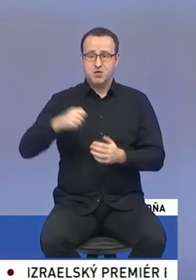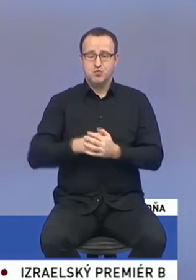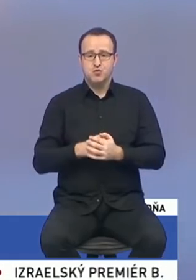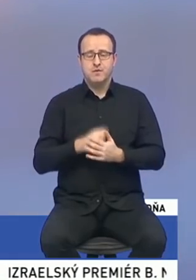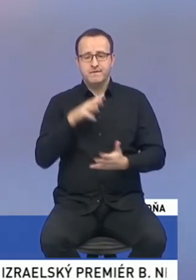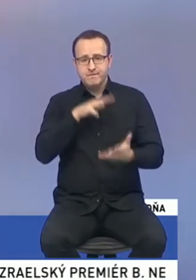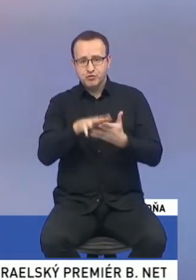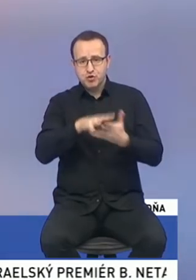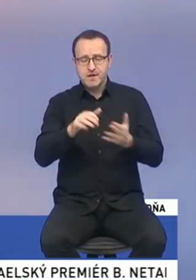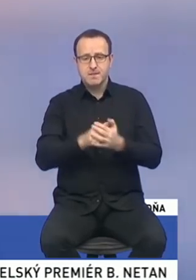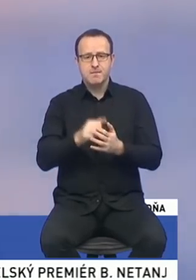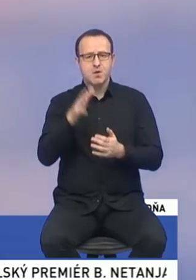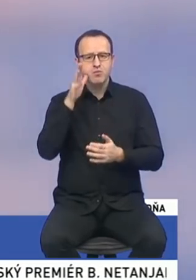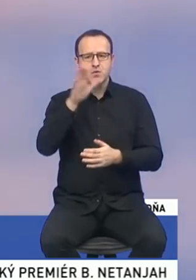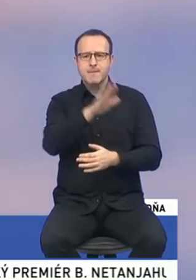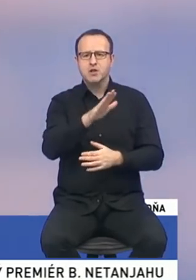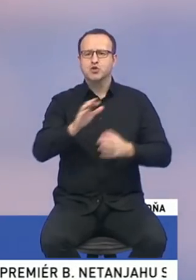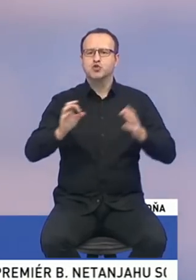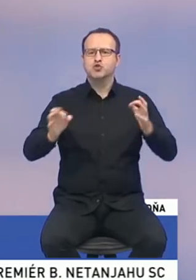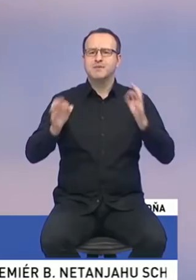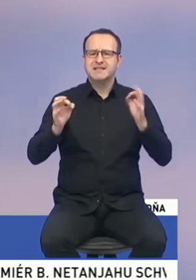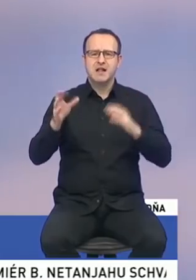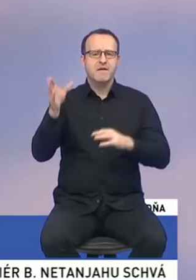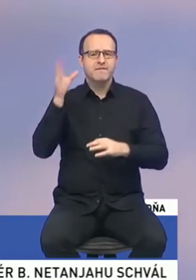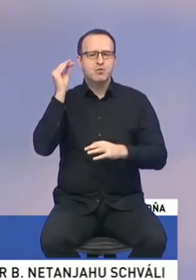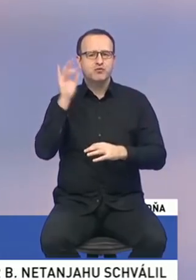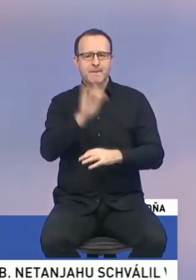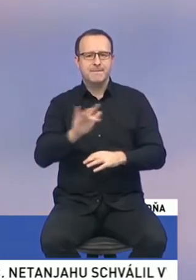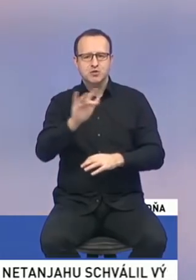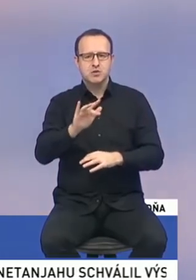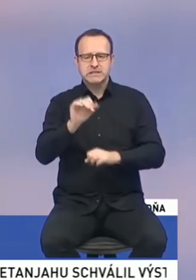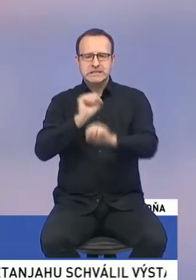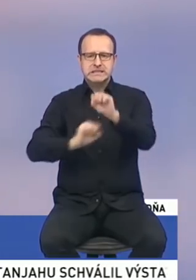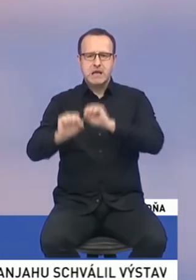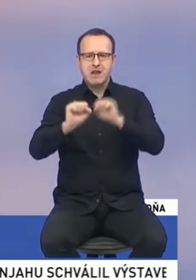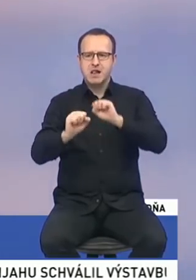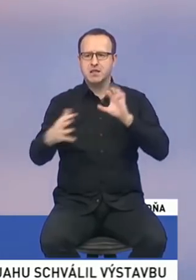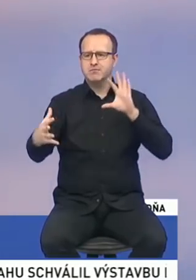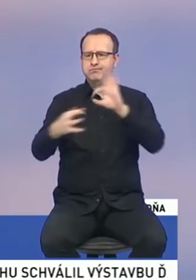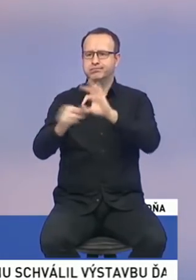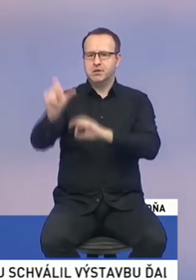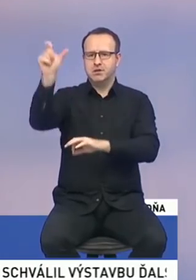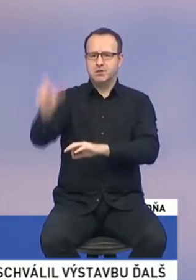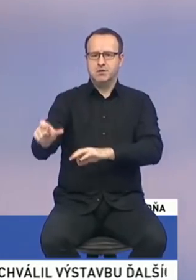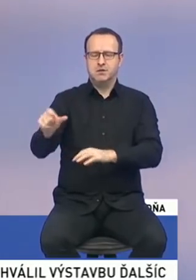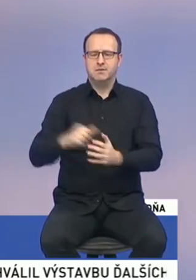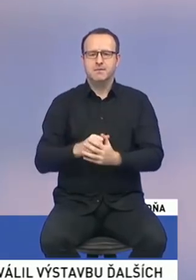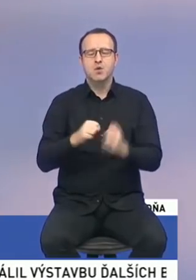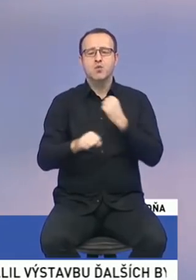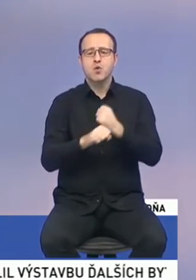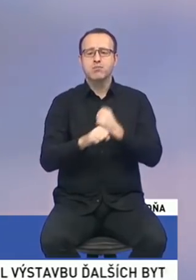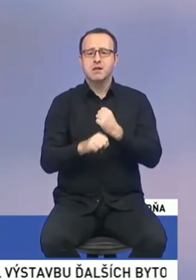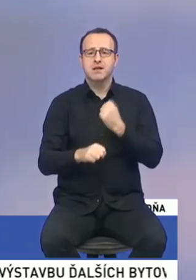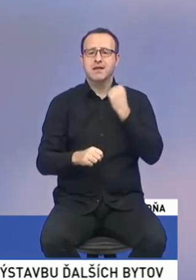vyšetrovanie, tak budú mať špeciálne výsluchové miestnosti, aby sme zabranili sekundárnej viktimizácii. Ďalej sme spravili to, že